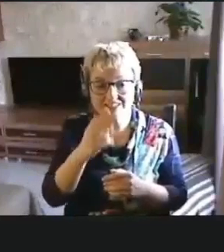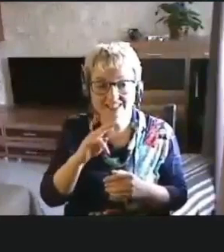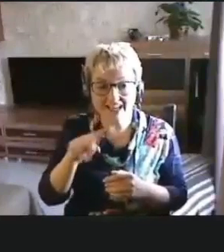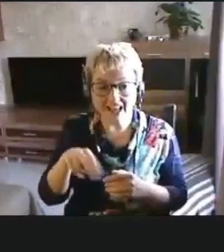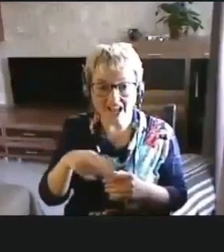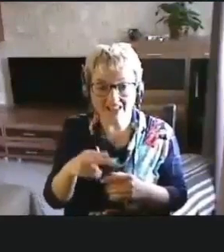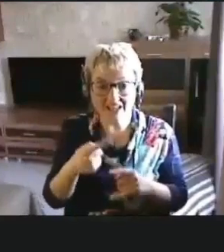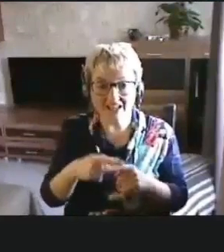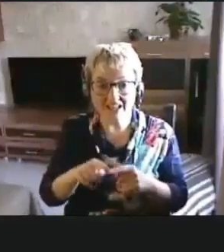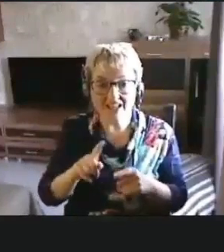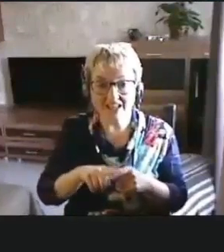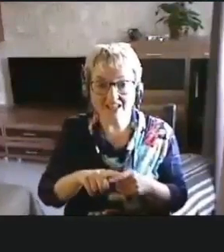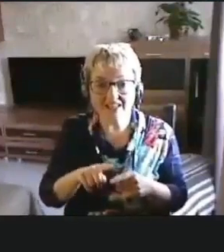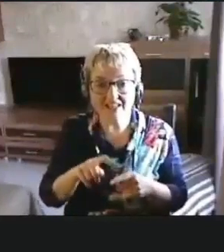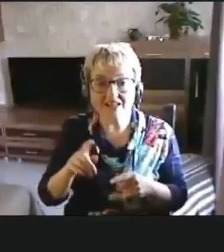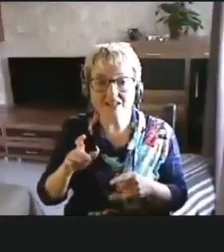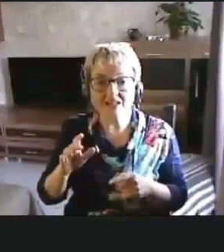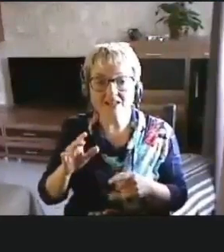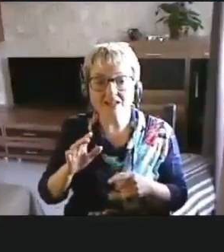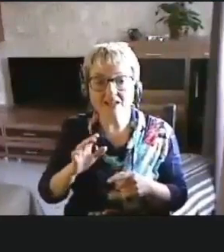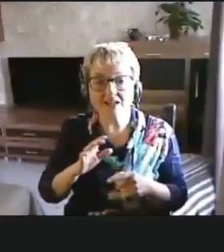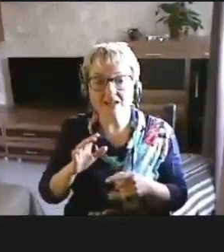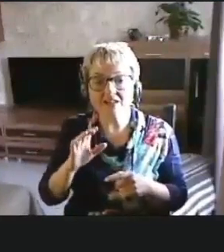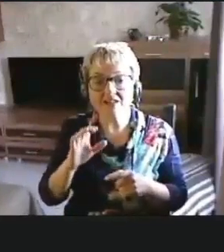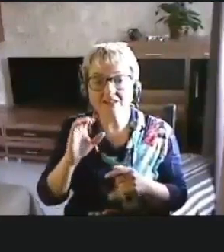это